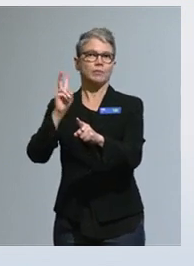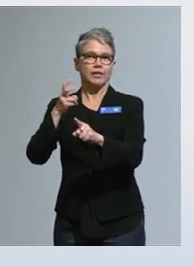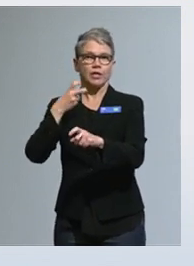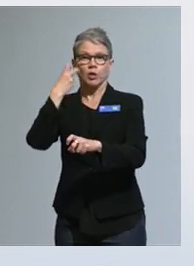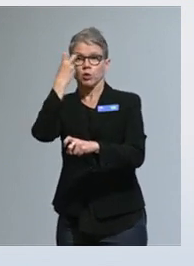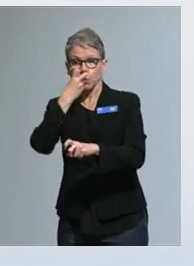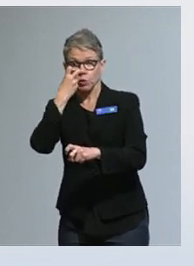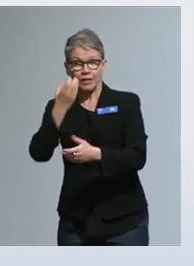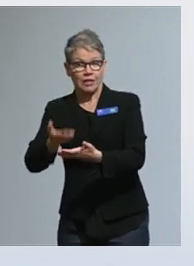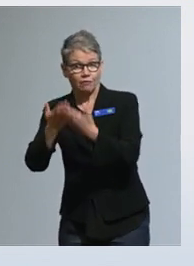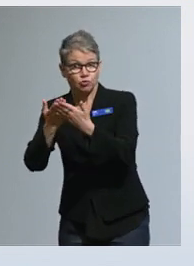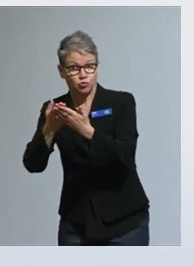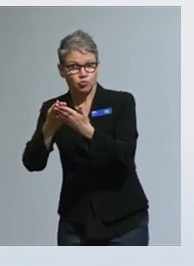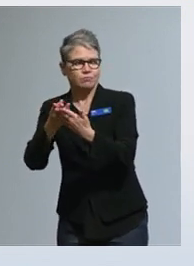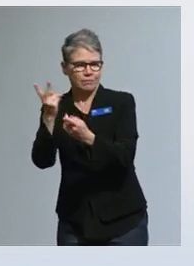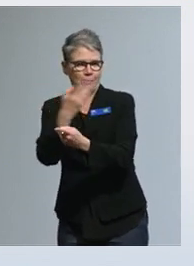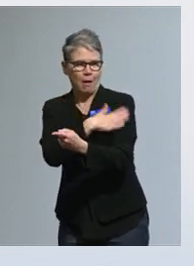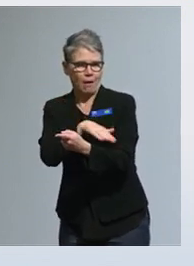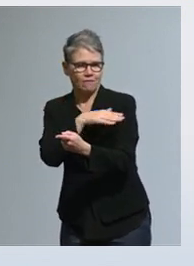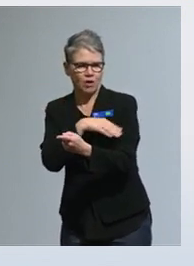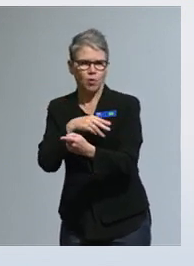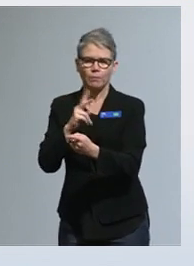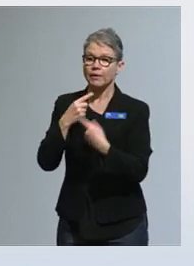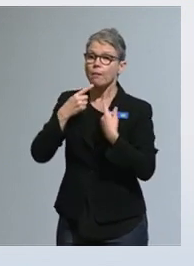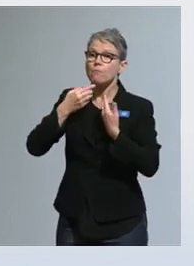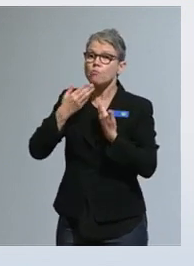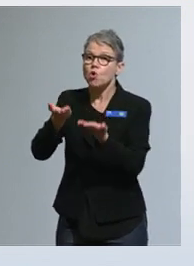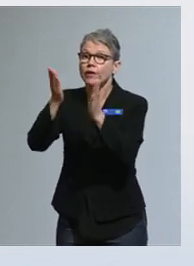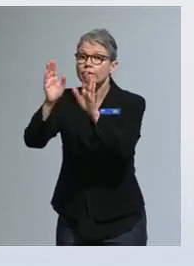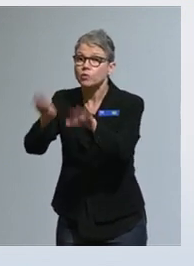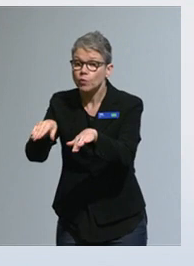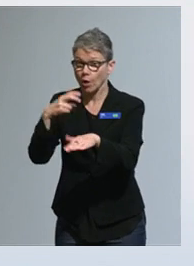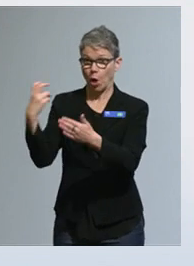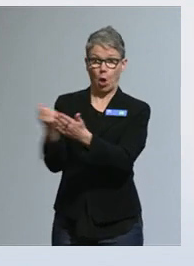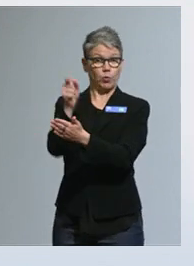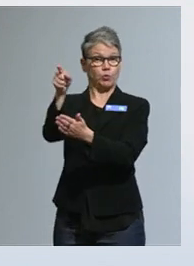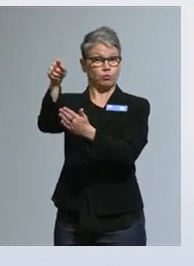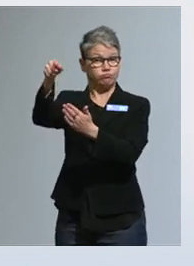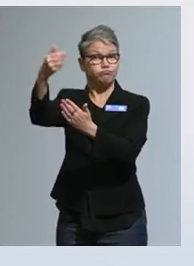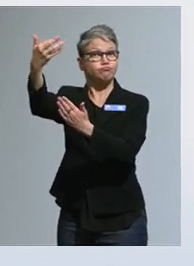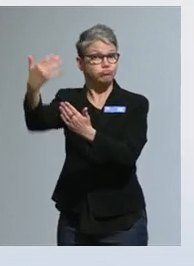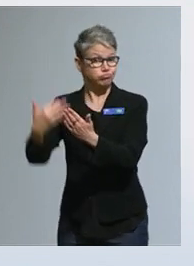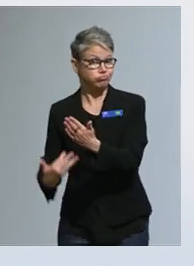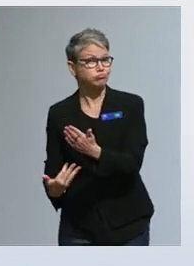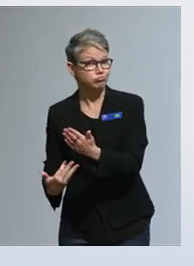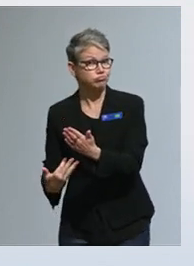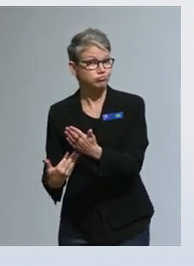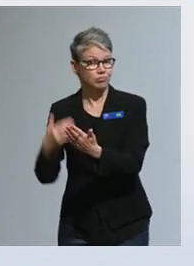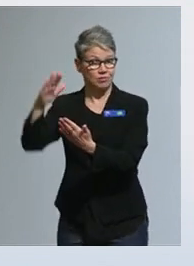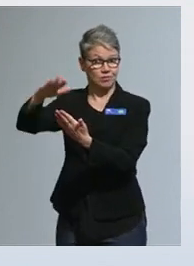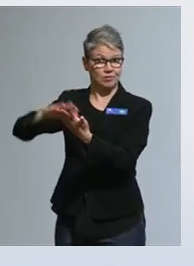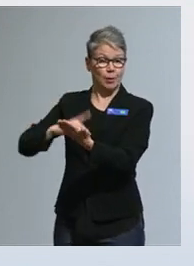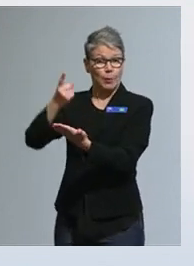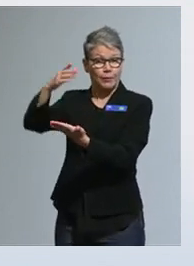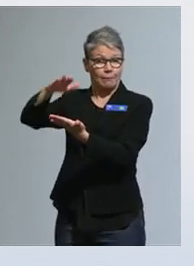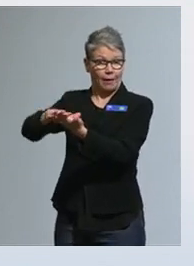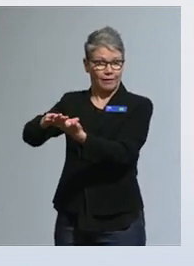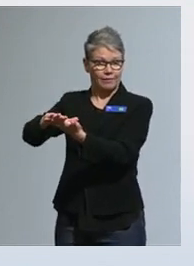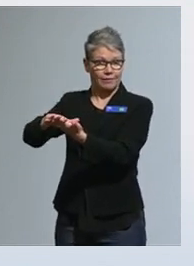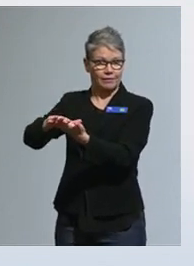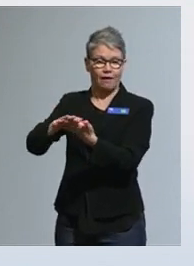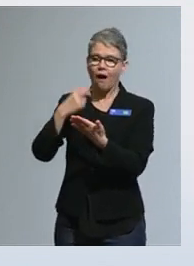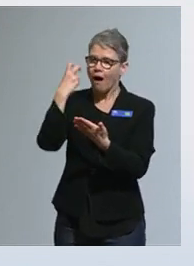joista löytyvät sitten nämä myönnetyt avustukset. Niitä myöntä ja sinne erilaisilla